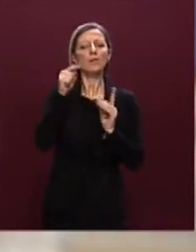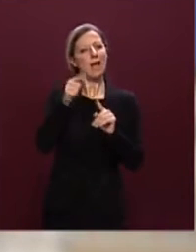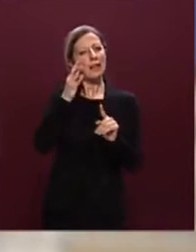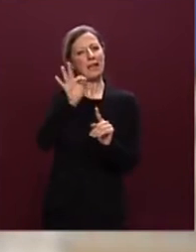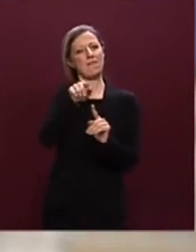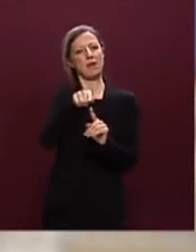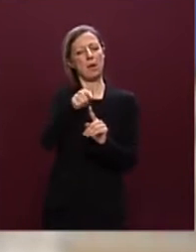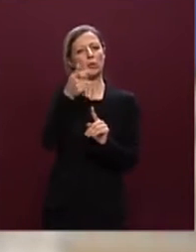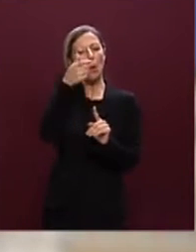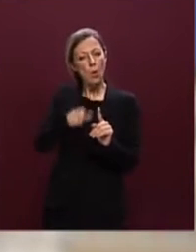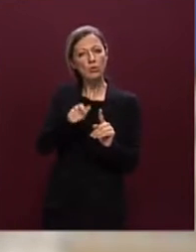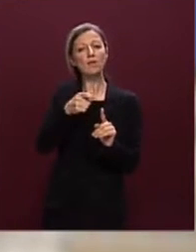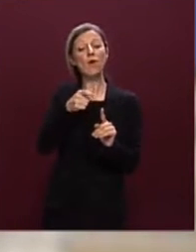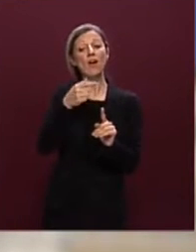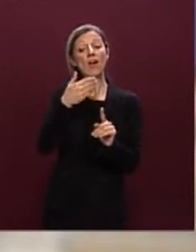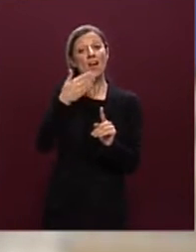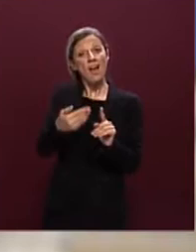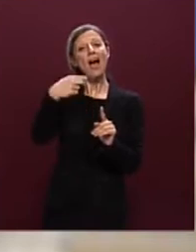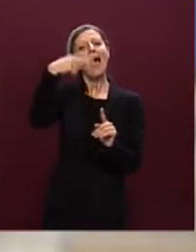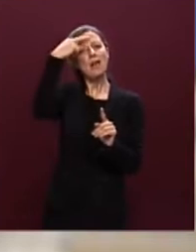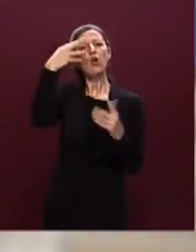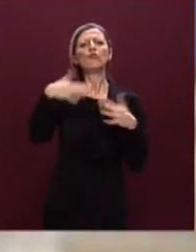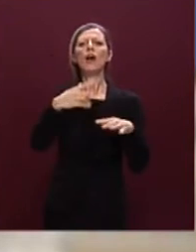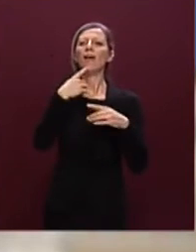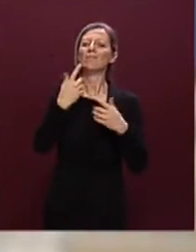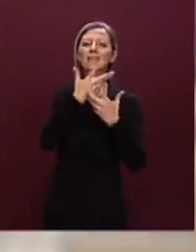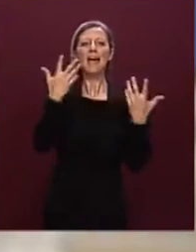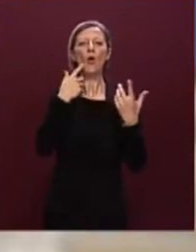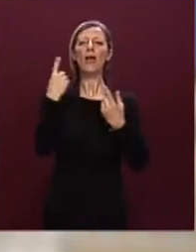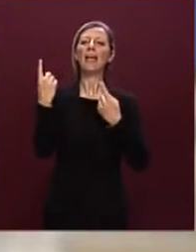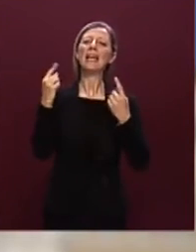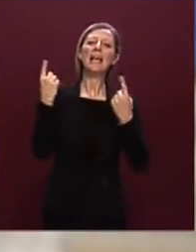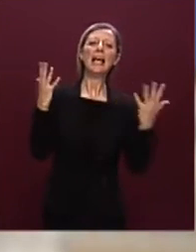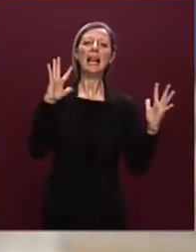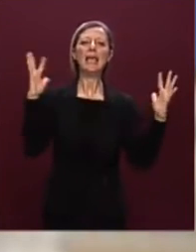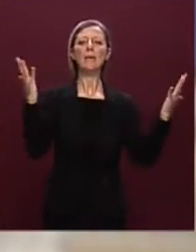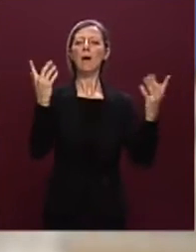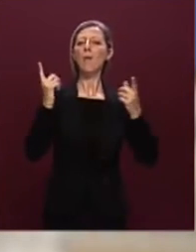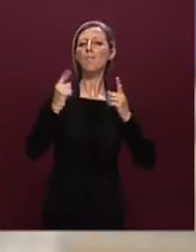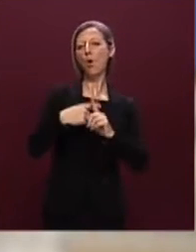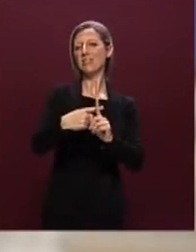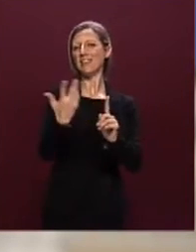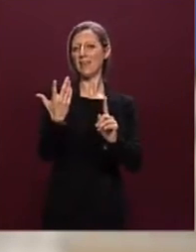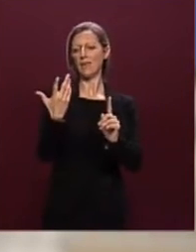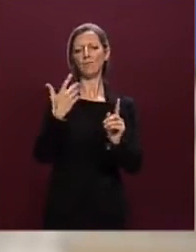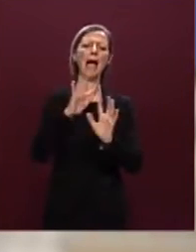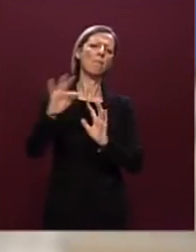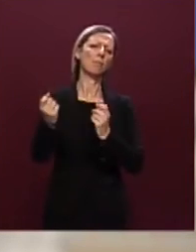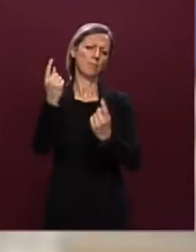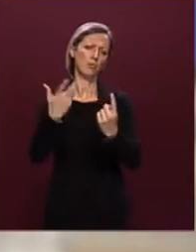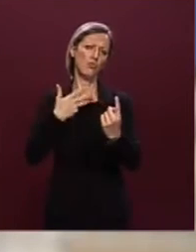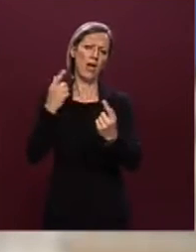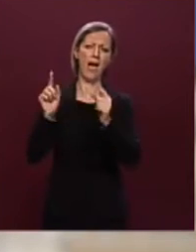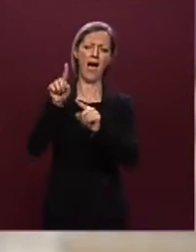riferimento perché oltre a ricordare il clima positivo al di là di alcune posizioni che è emerso all'interno